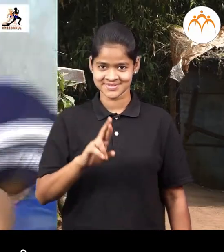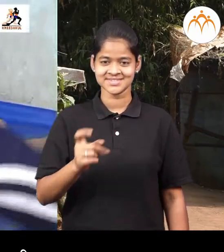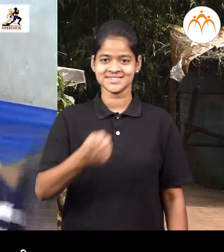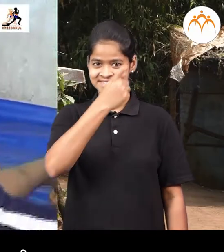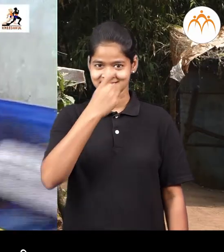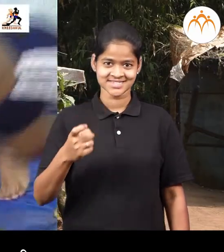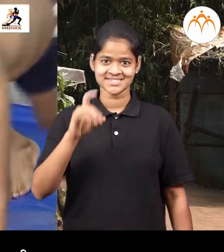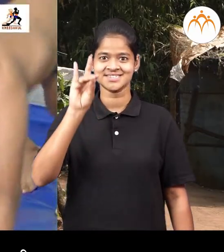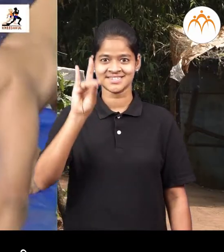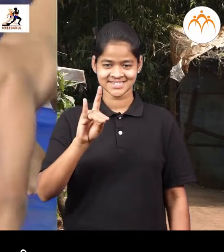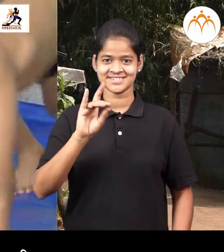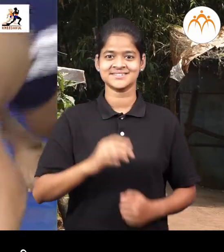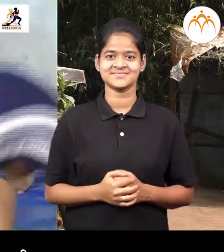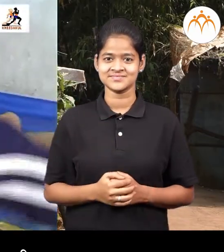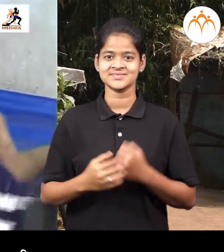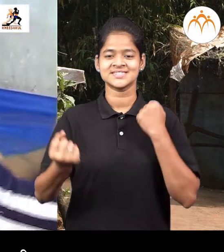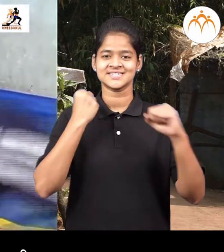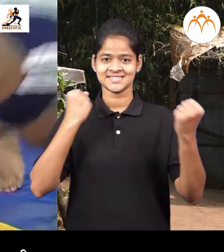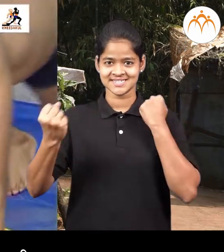राजेश व्यायाम करून घरी आला